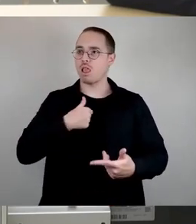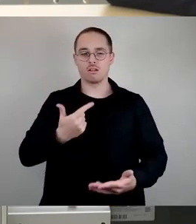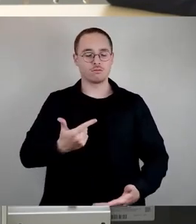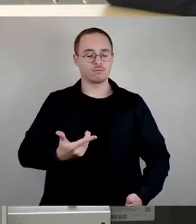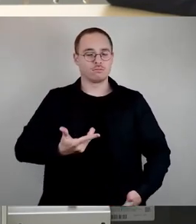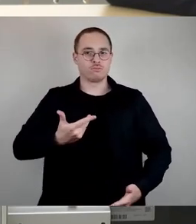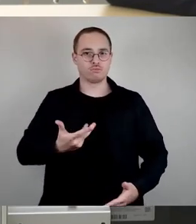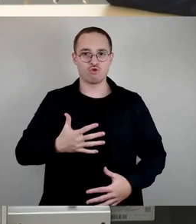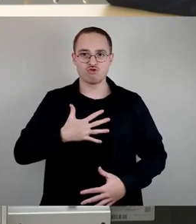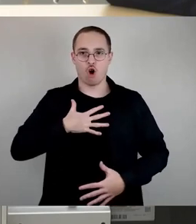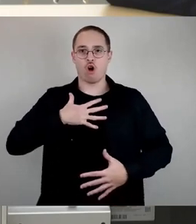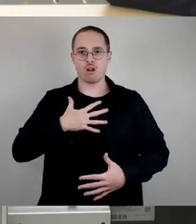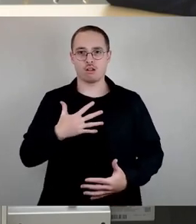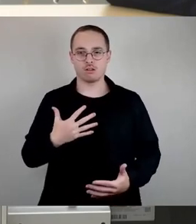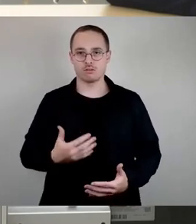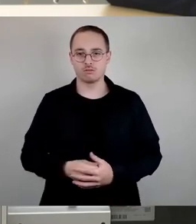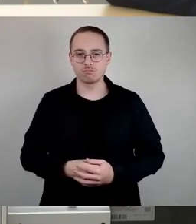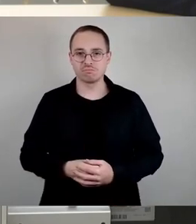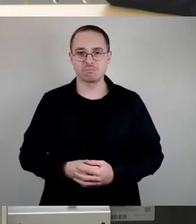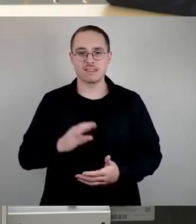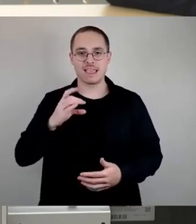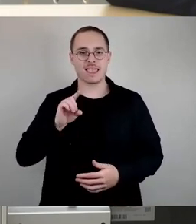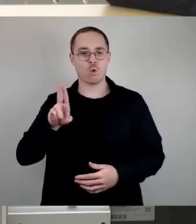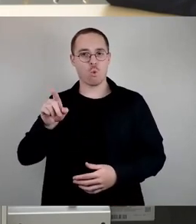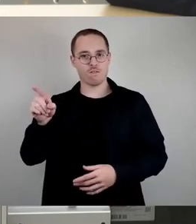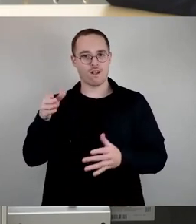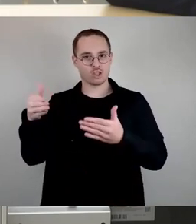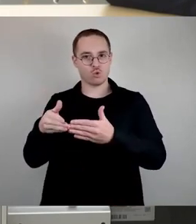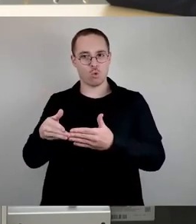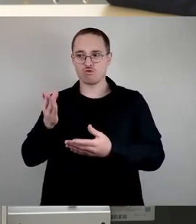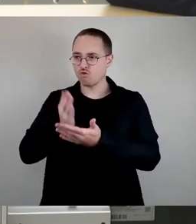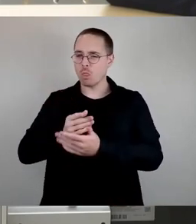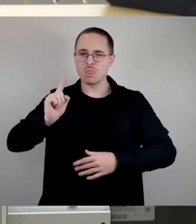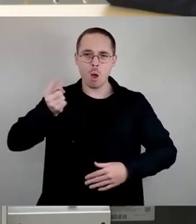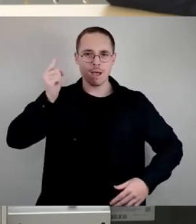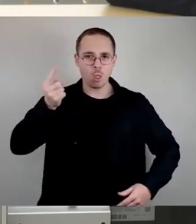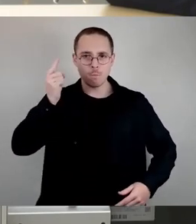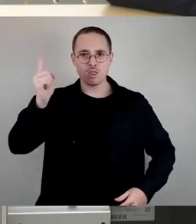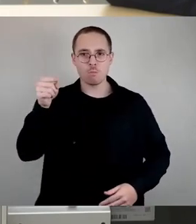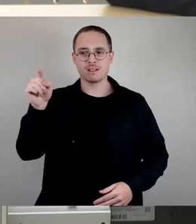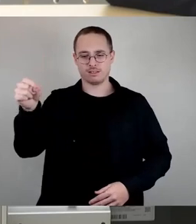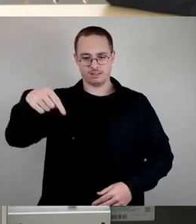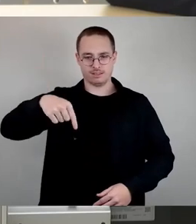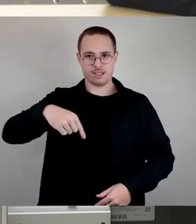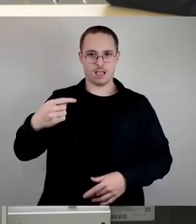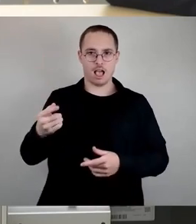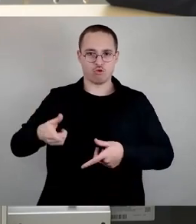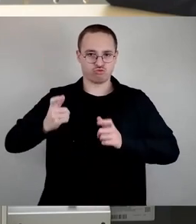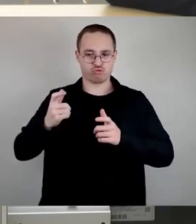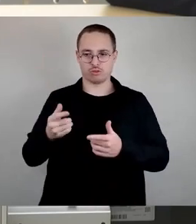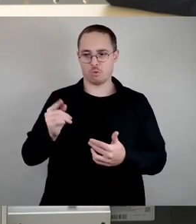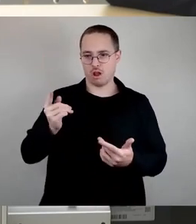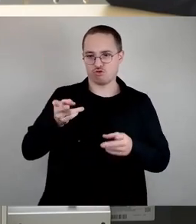CDU-Fraktion jetzt hier zum wiederholten Male in diesem Stadtrat und auch in den Ausschüssen hier für ein widerliches,